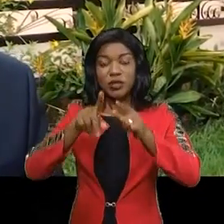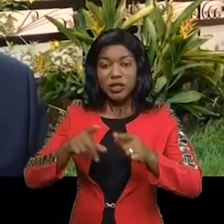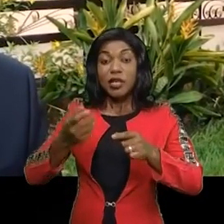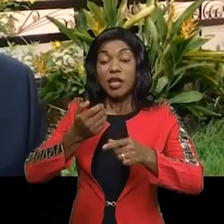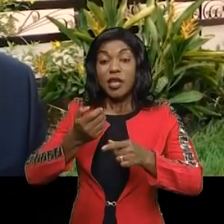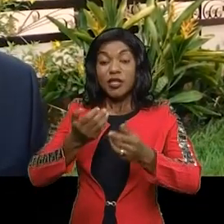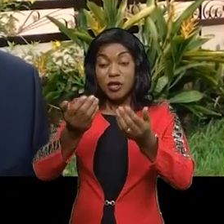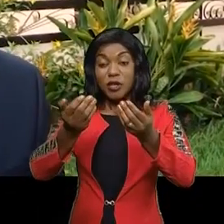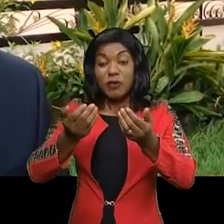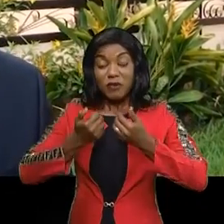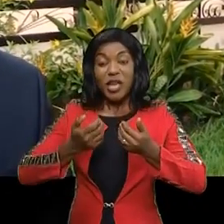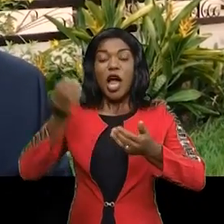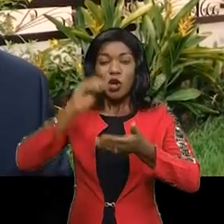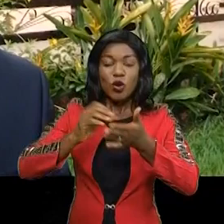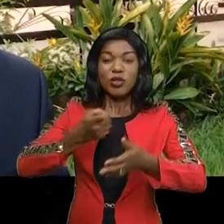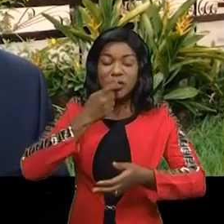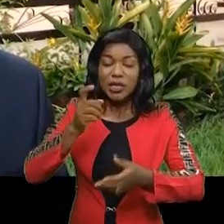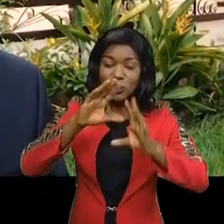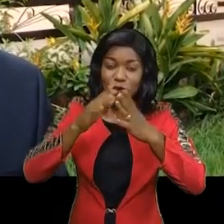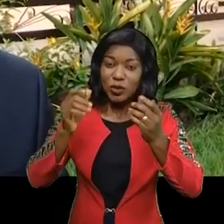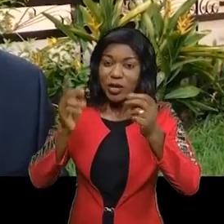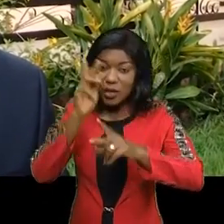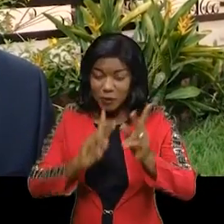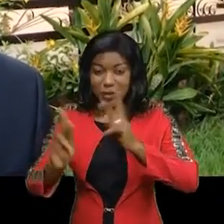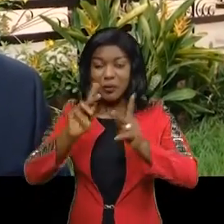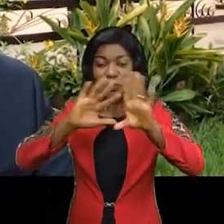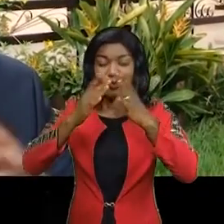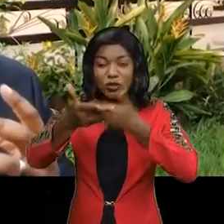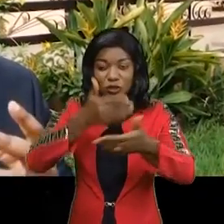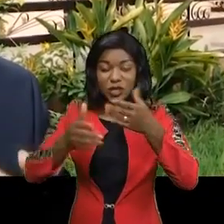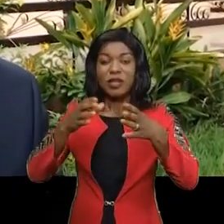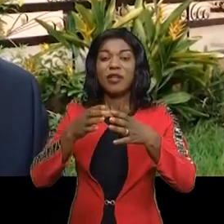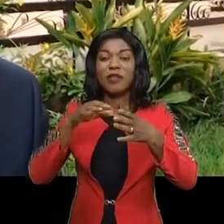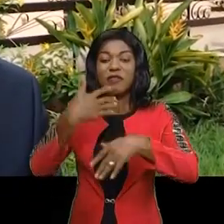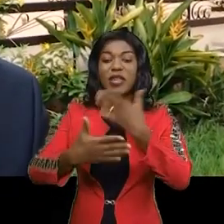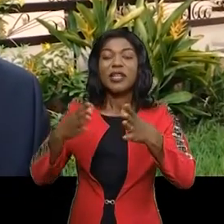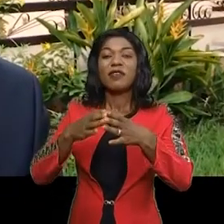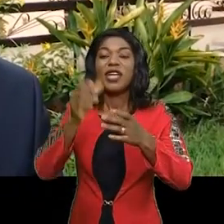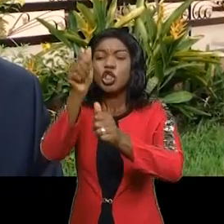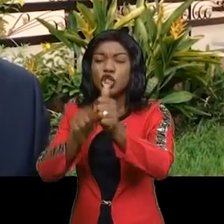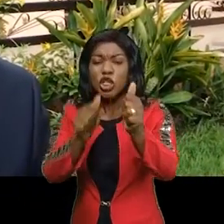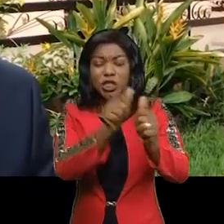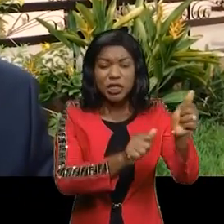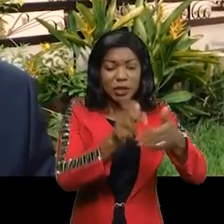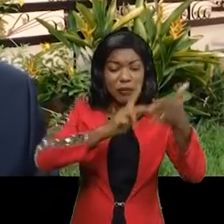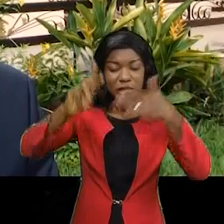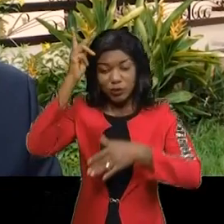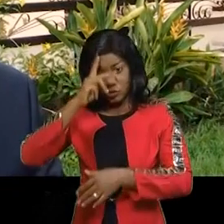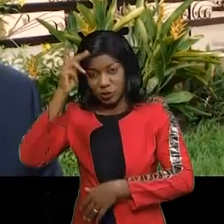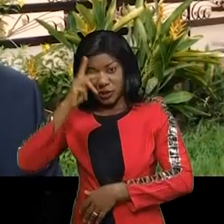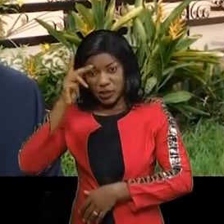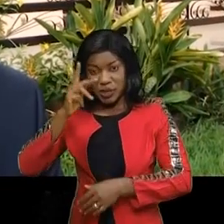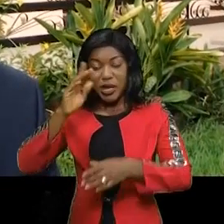tout le monde, que tous ces échanges ont été faits avec chacune d'entre elles, et que